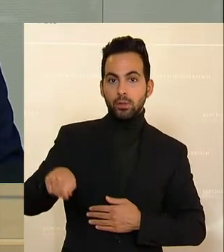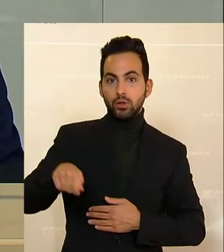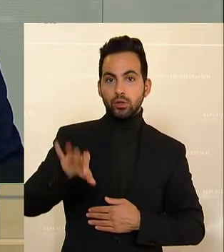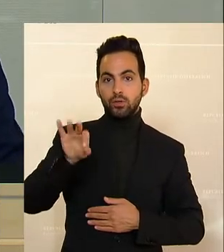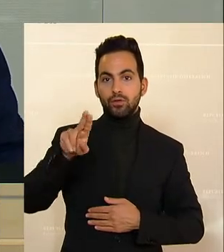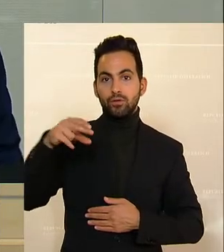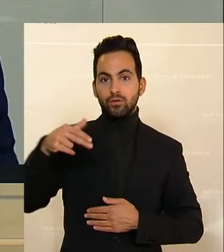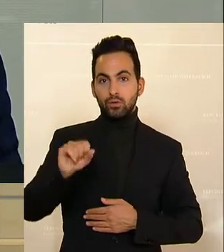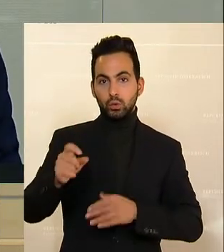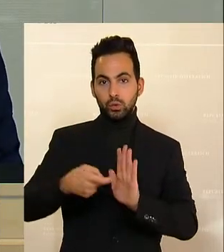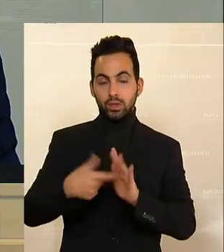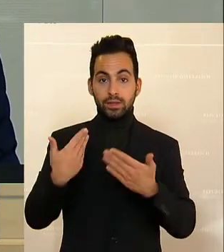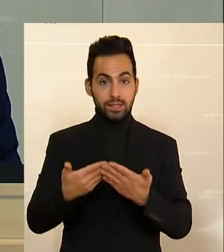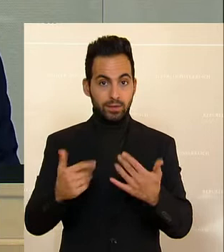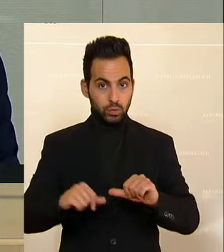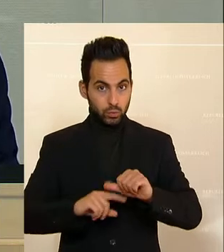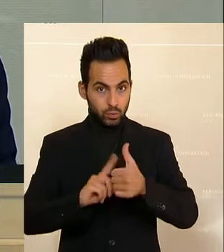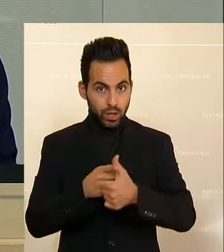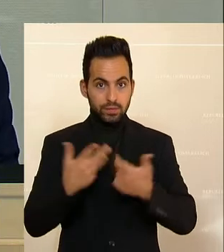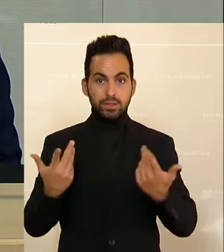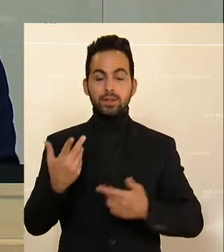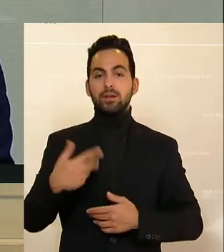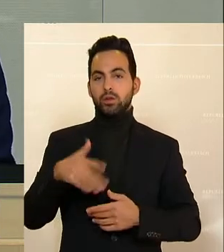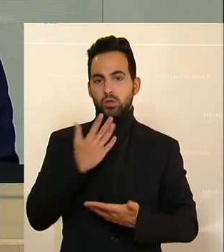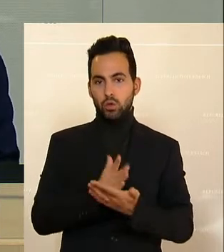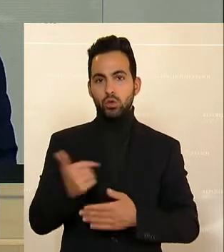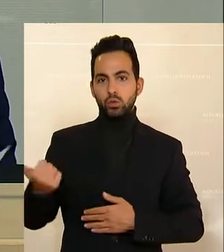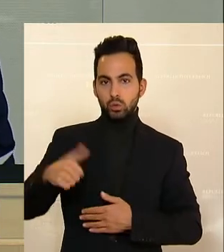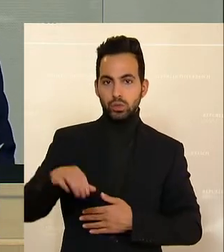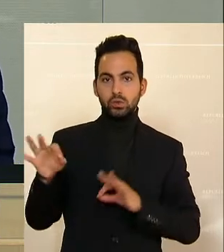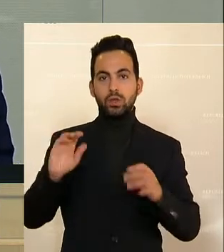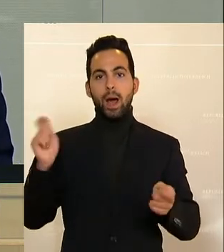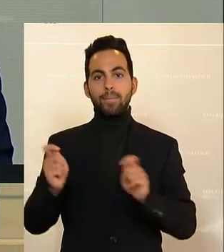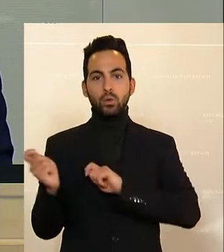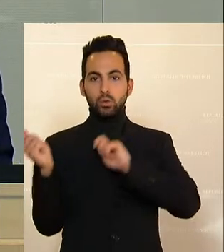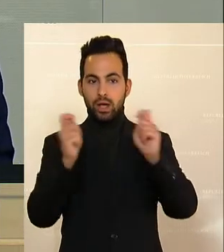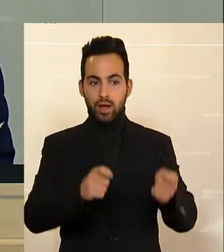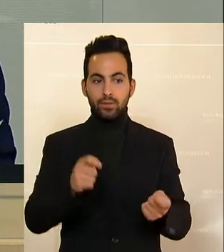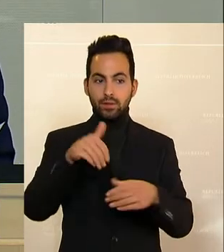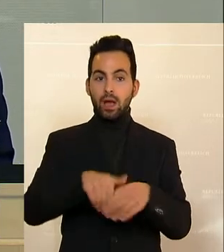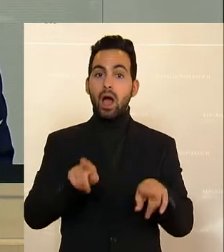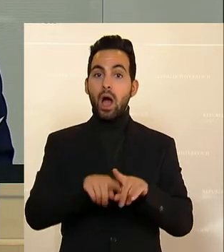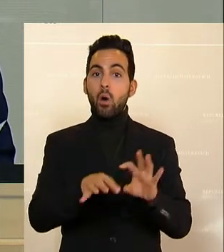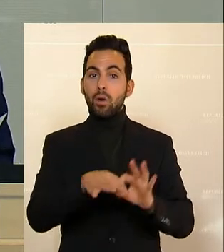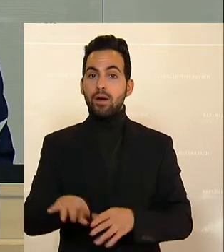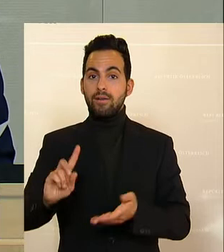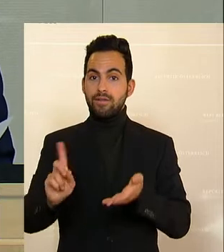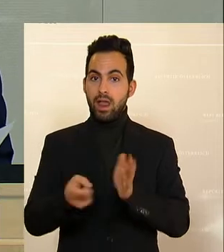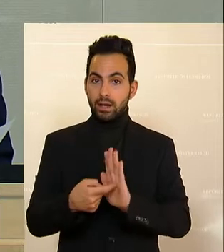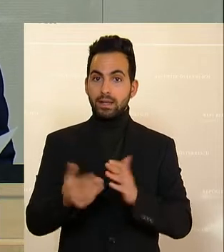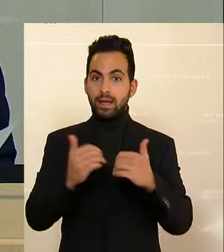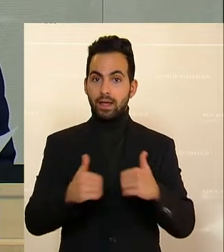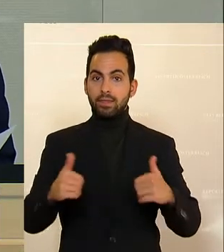Fuchs vor. Ich werde daher zunächst über die vom erwähnten Zusatz- bzw. Abänderungsantrag sowie vom Verlangen auf